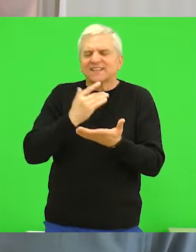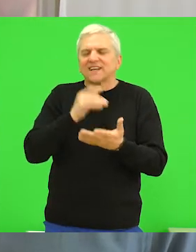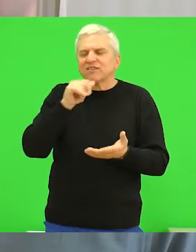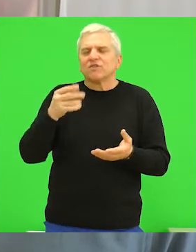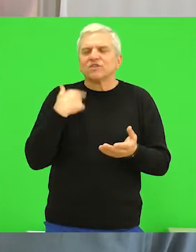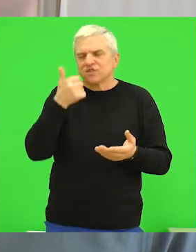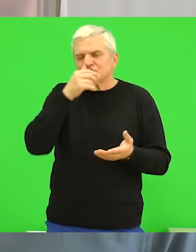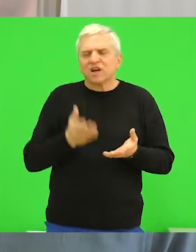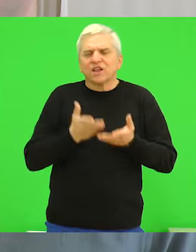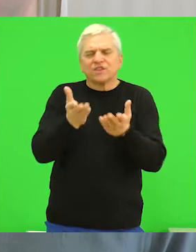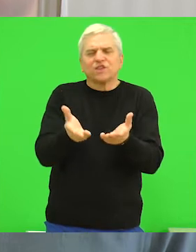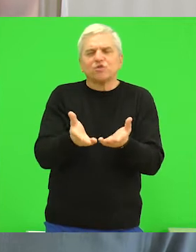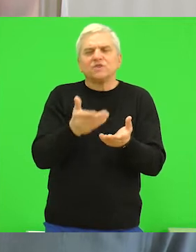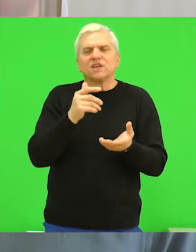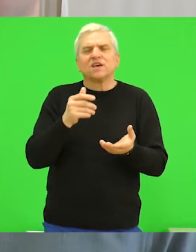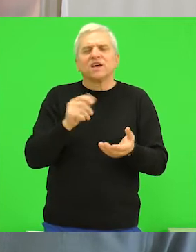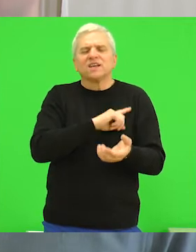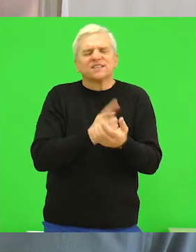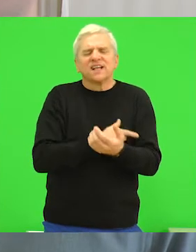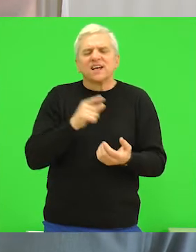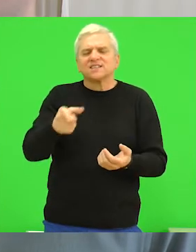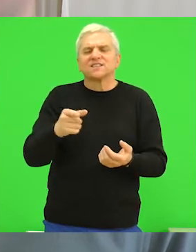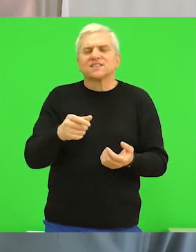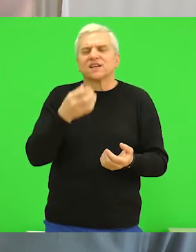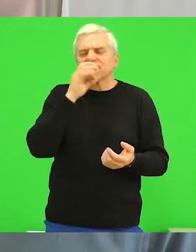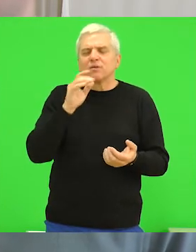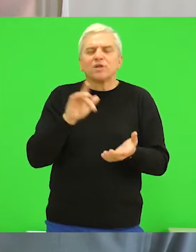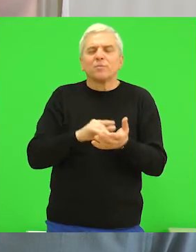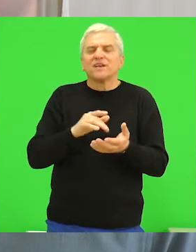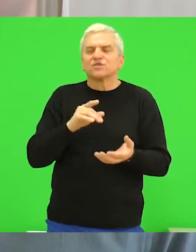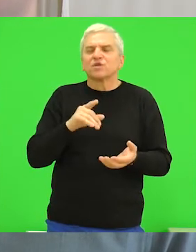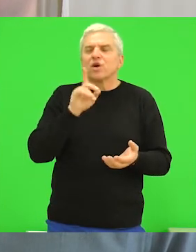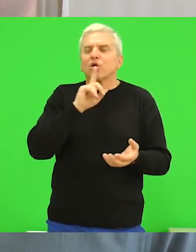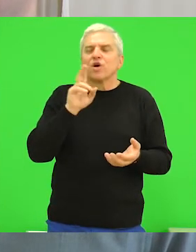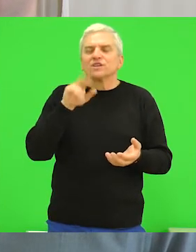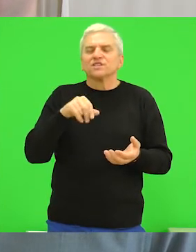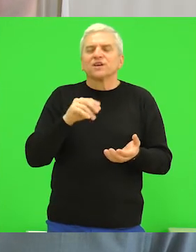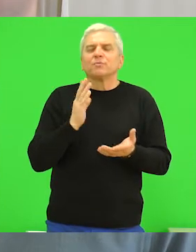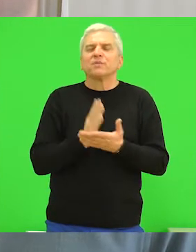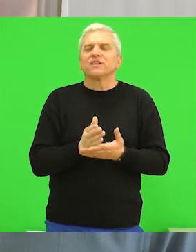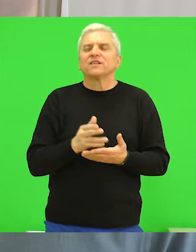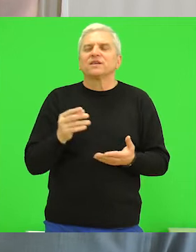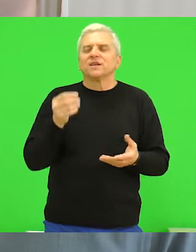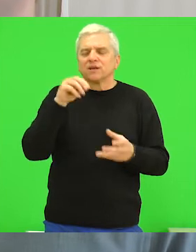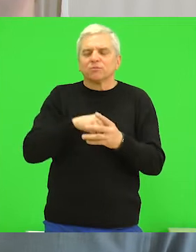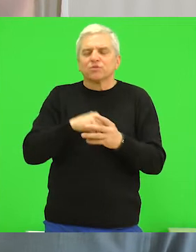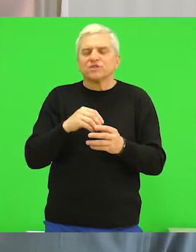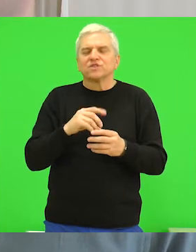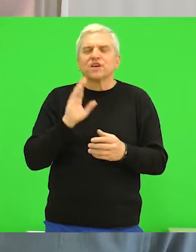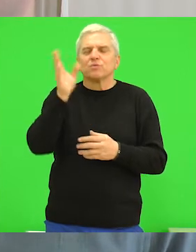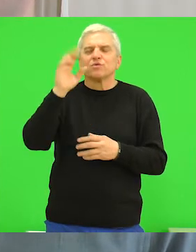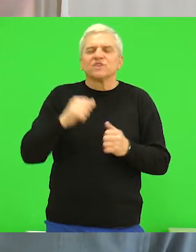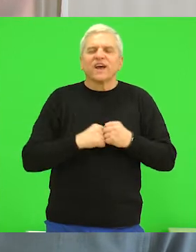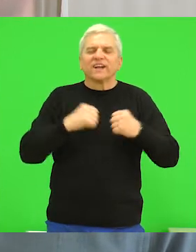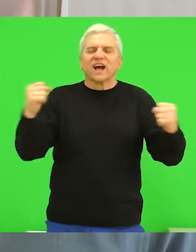u svom potencijalu, najbolja možda destinacija koja će biti nukleos budućeg